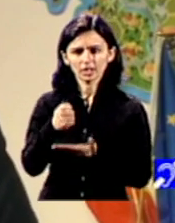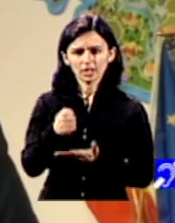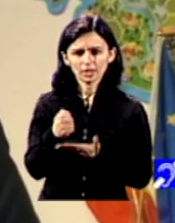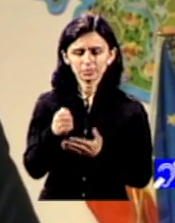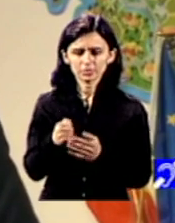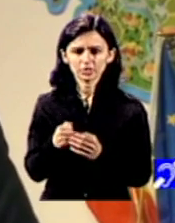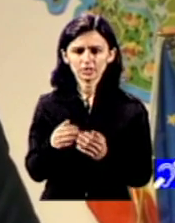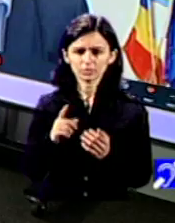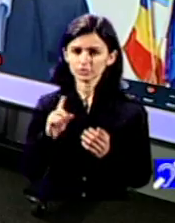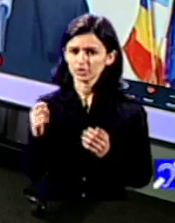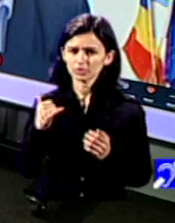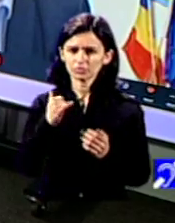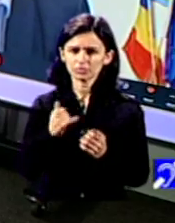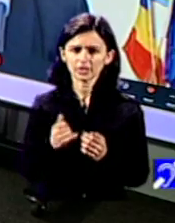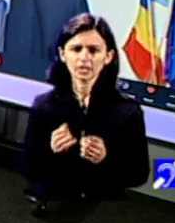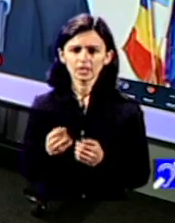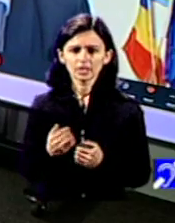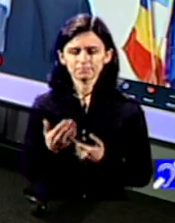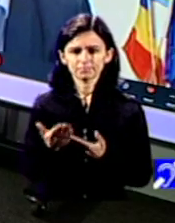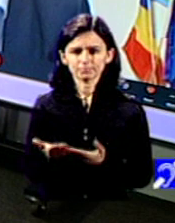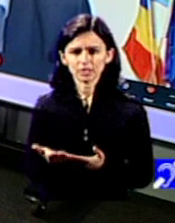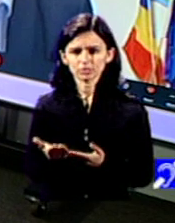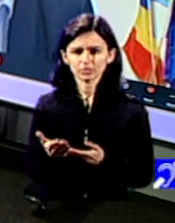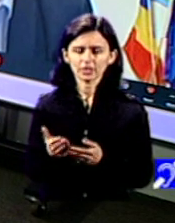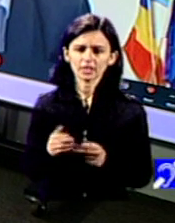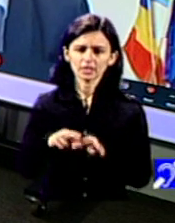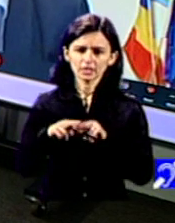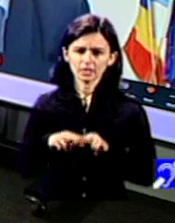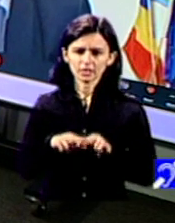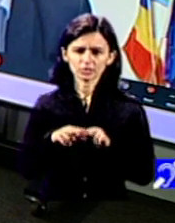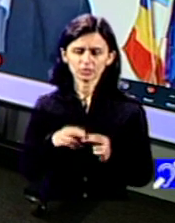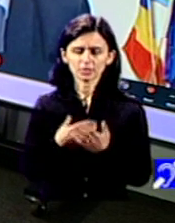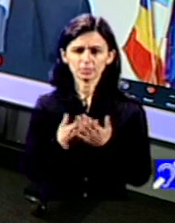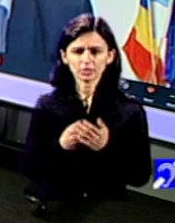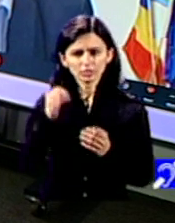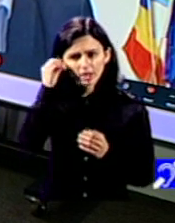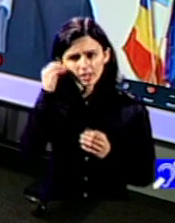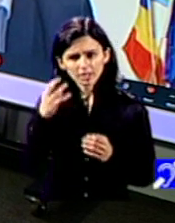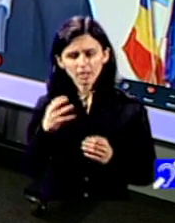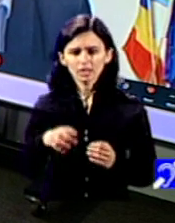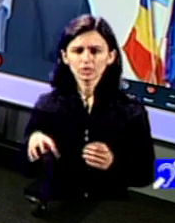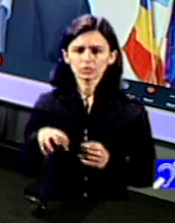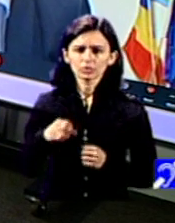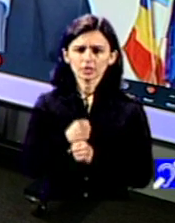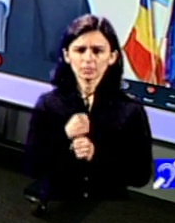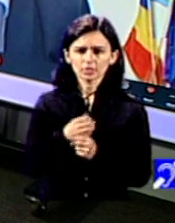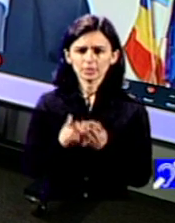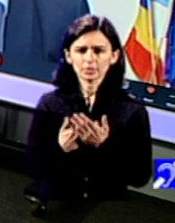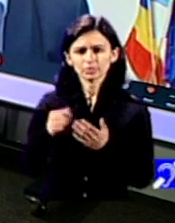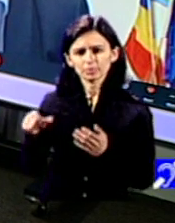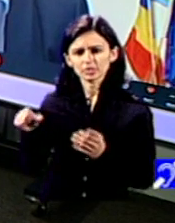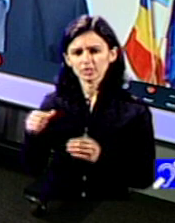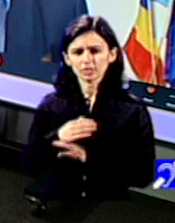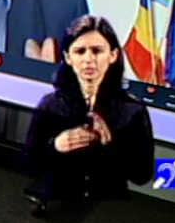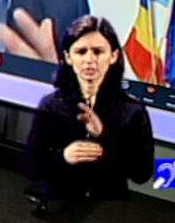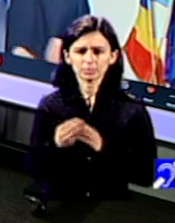pentru a asigura resursele cu care tocmai să putem crea locuri de muncă pentru persoane cu dizabilități și acest lucru este cumva complet anormal deci ai